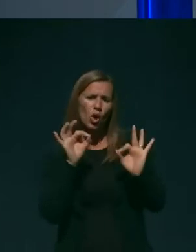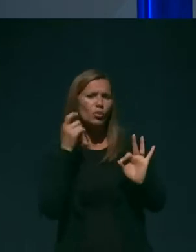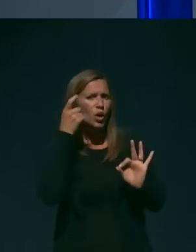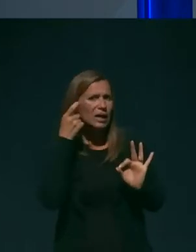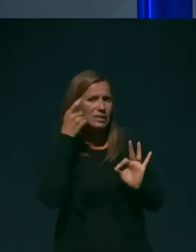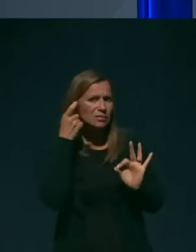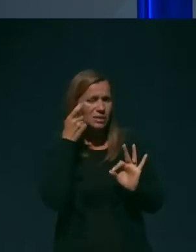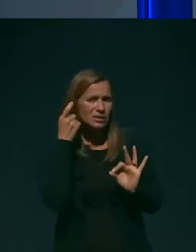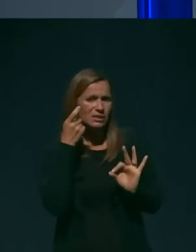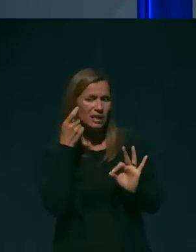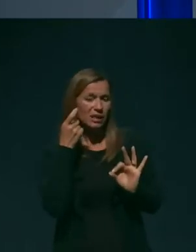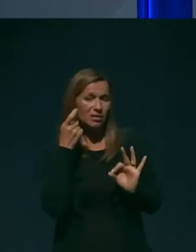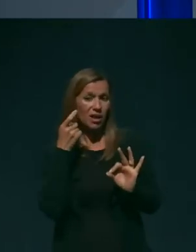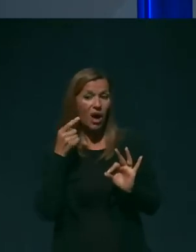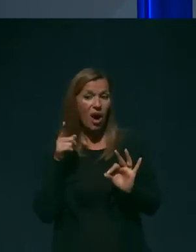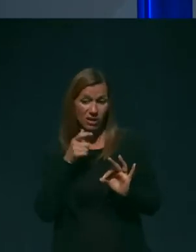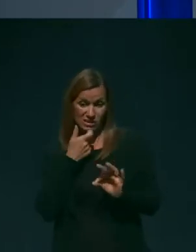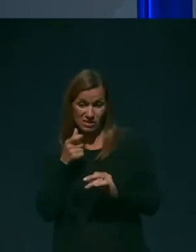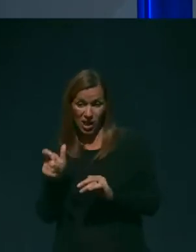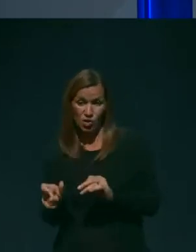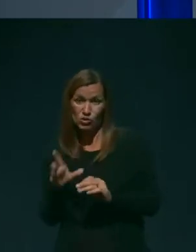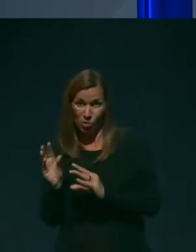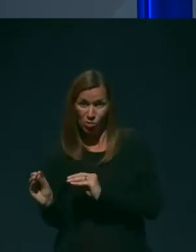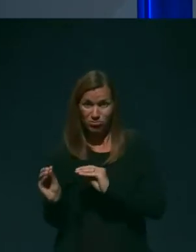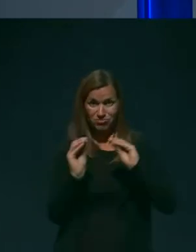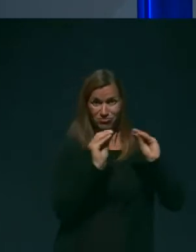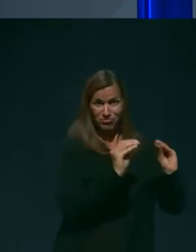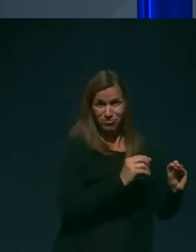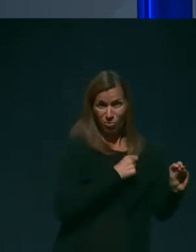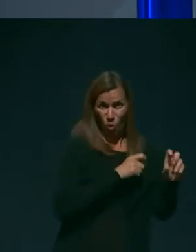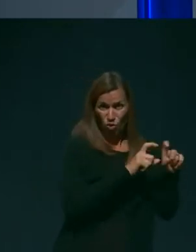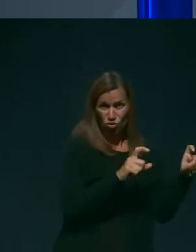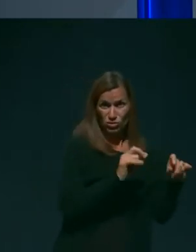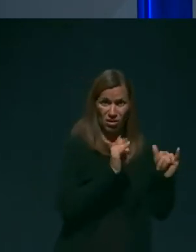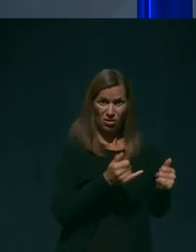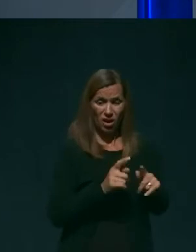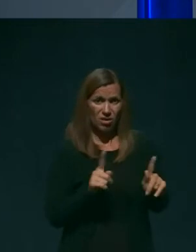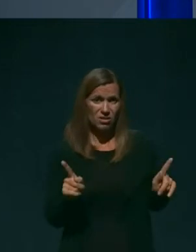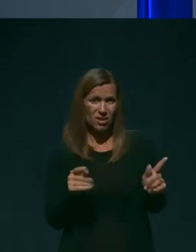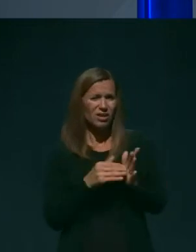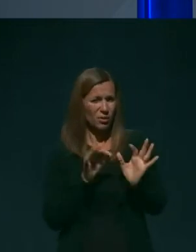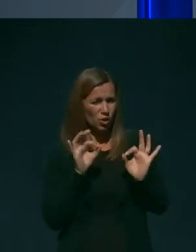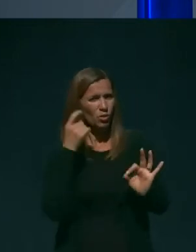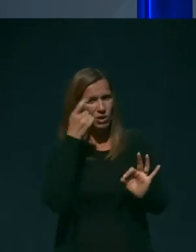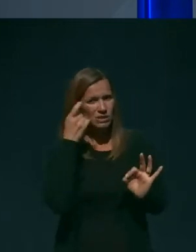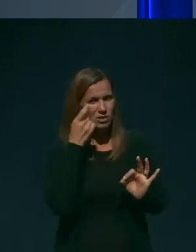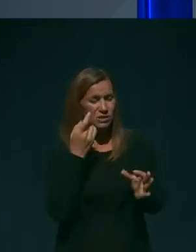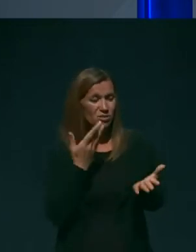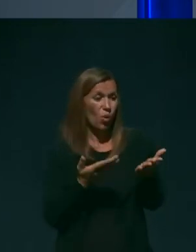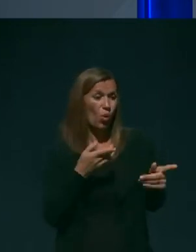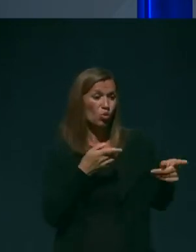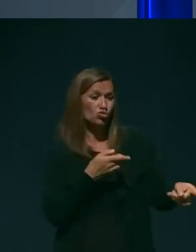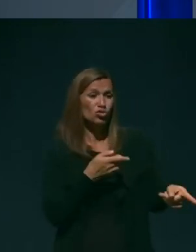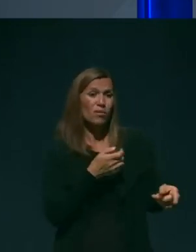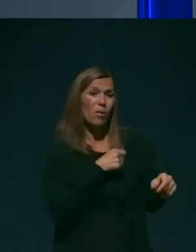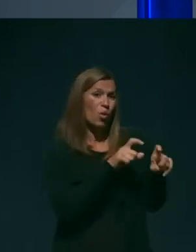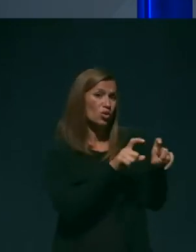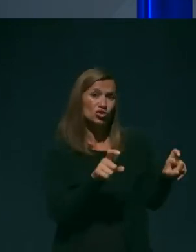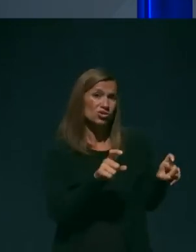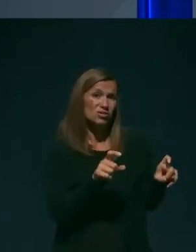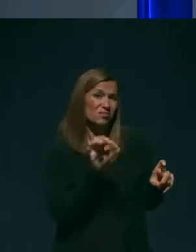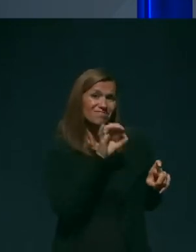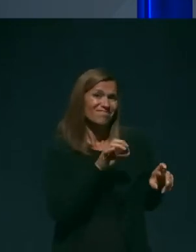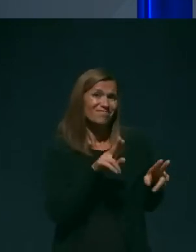bolnišnici ne bomo mogli nuditi nečesa, kar bo na bolnikovo zdravje in preživetje vplivalo